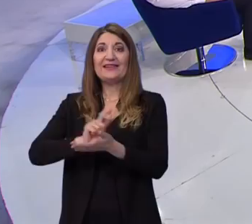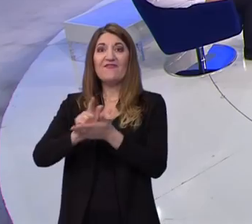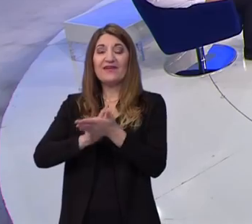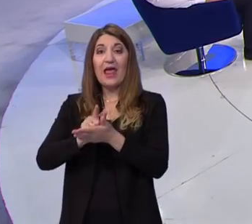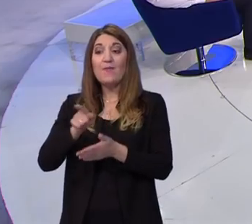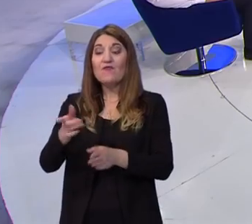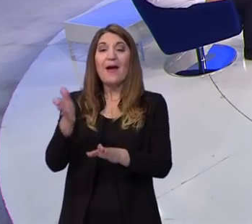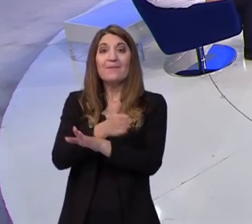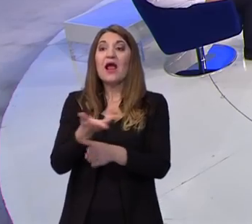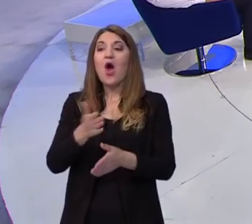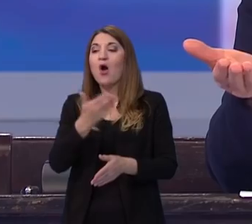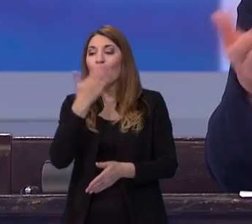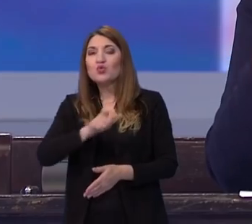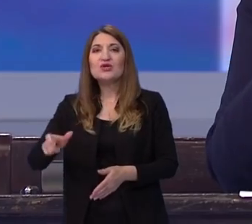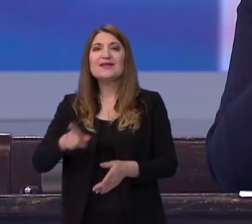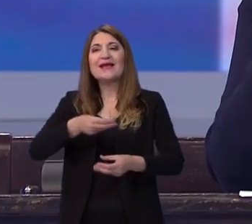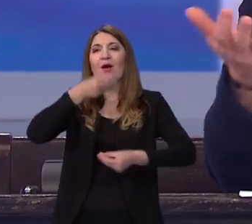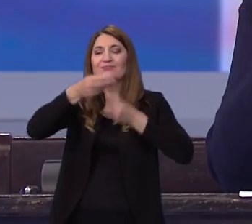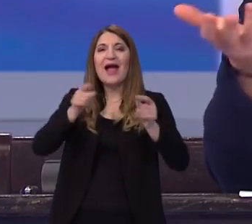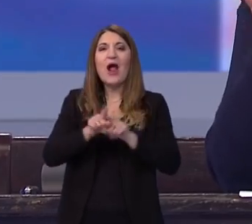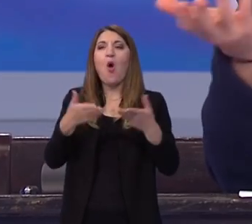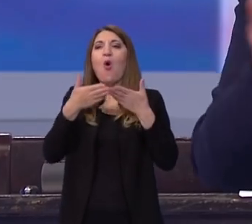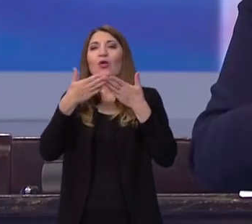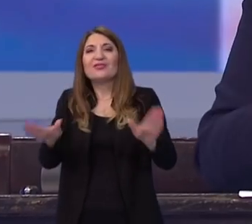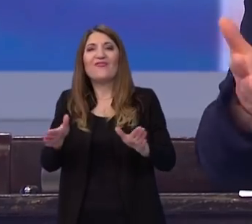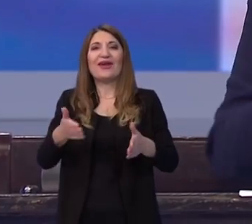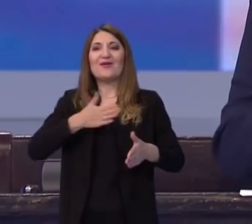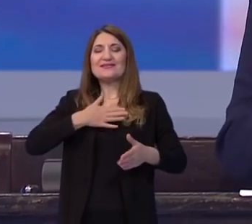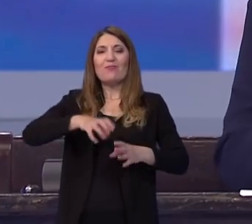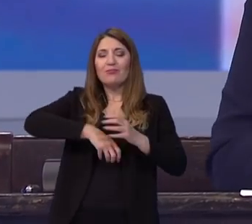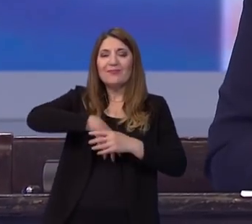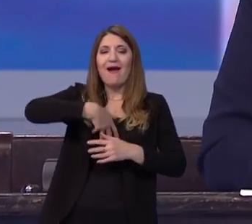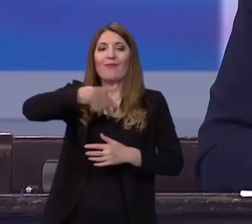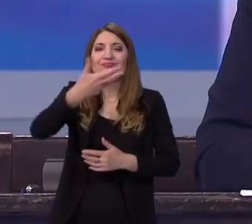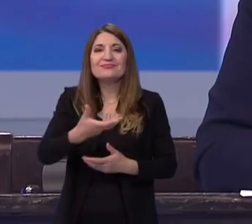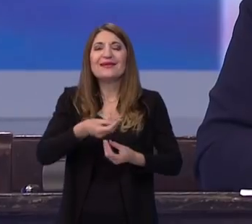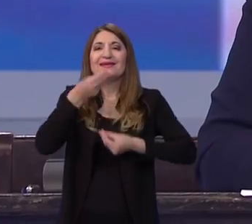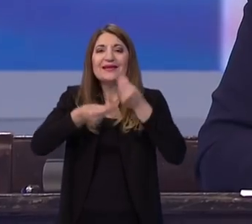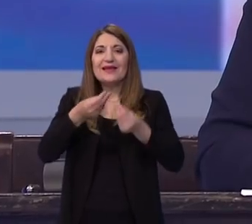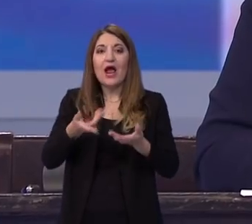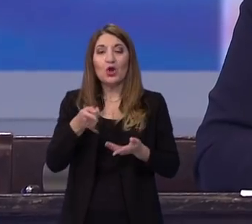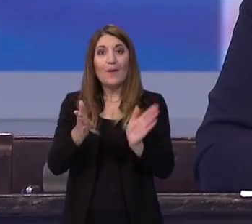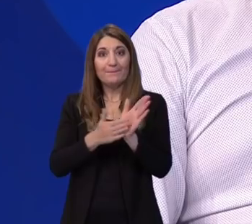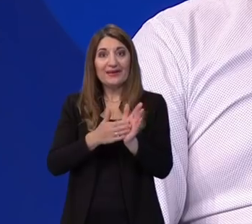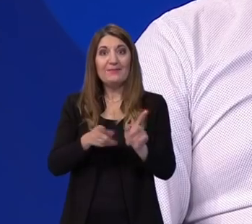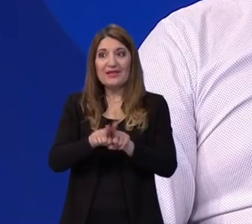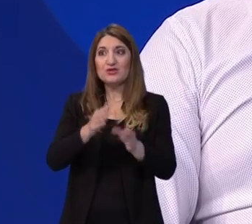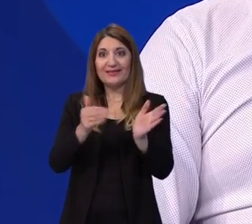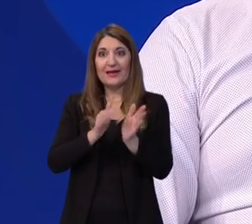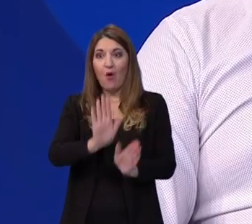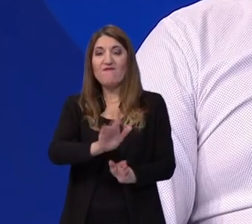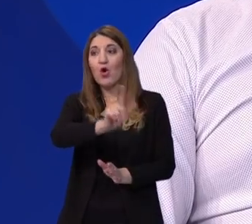otvaraju, iznose svoje probleme. Evo možda ideja za druge kolege. Pa je, to je